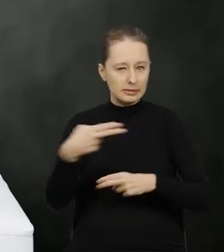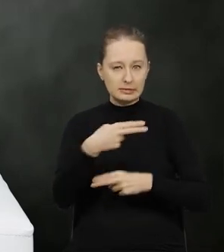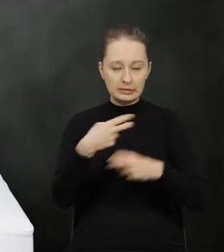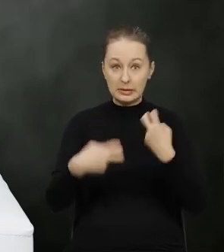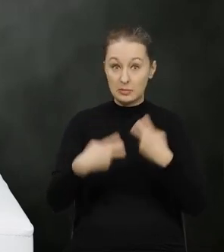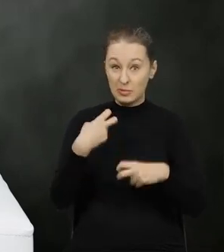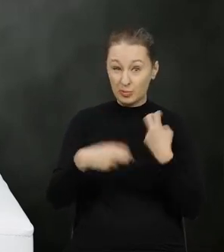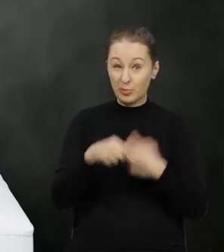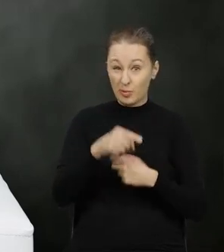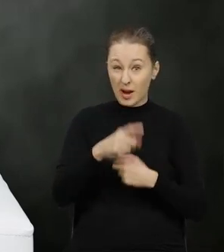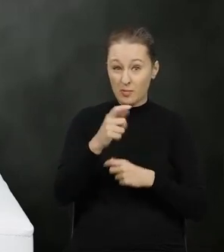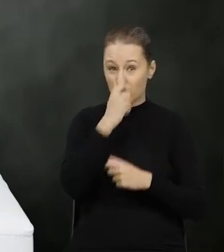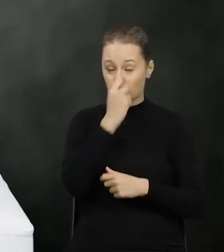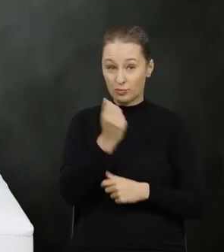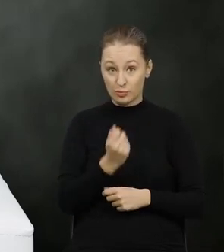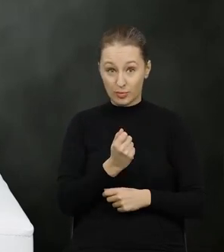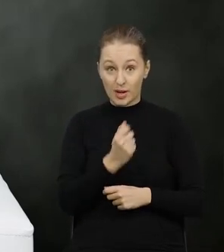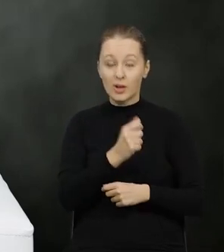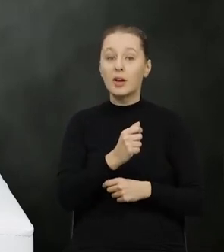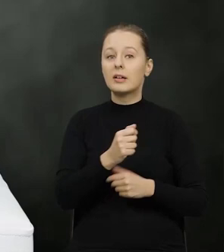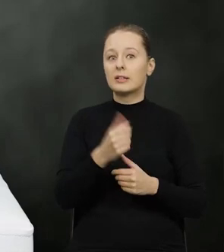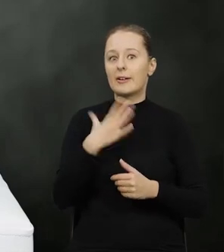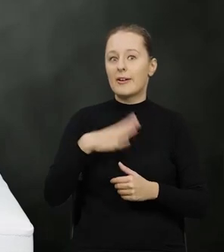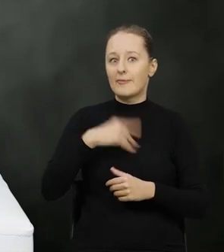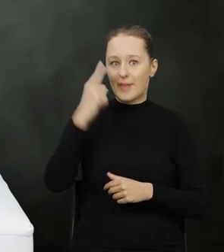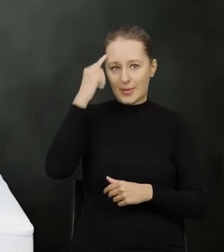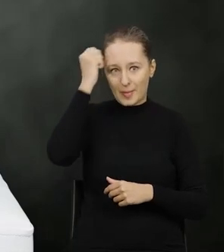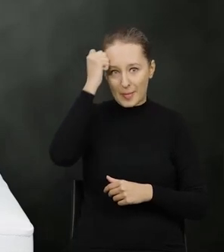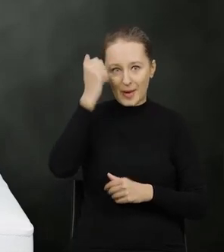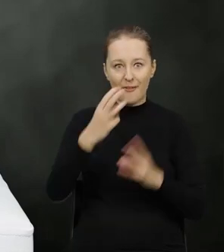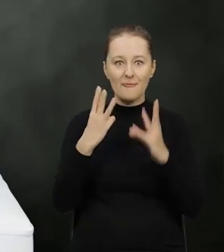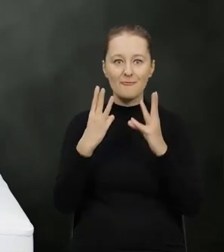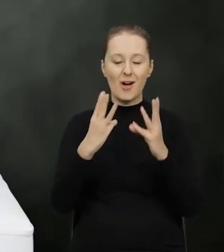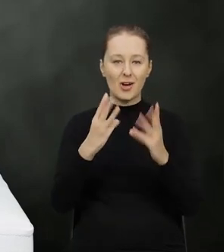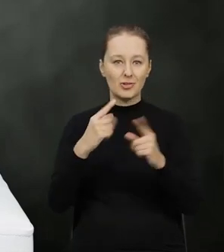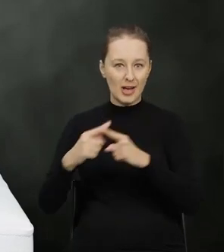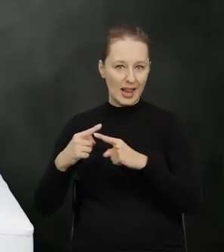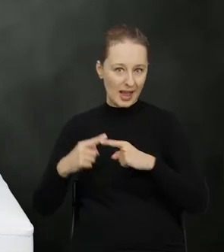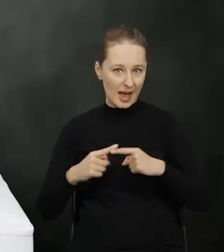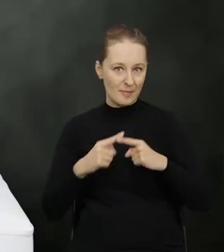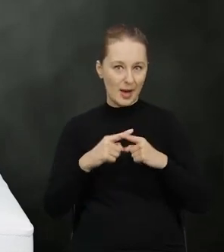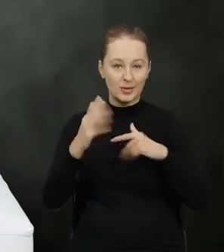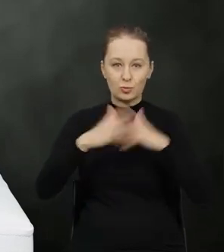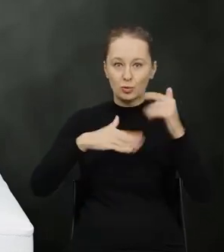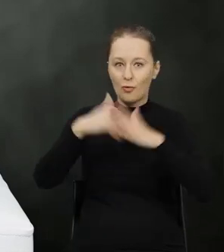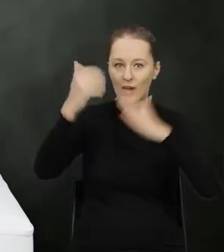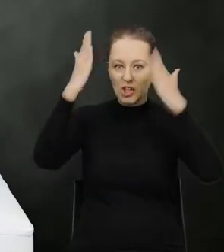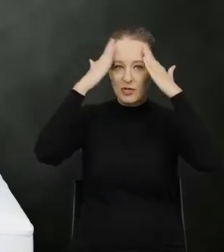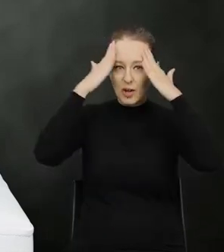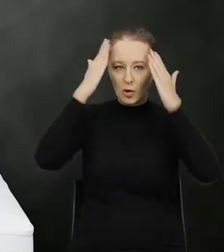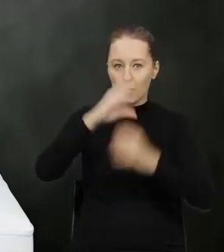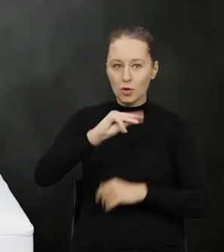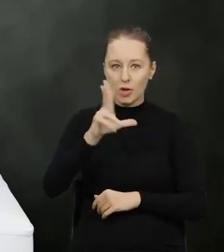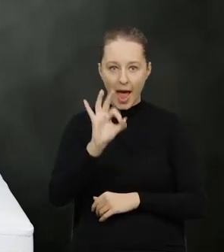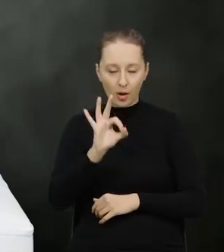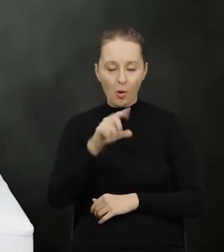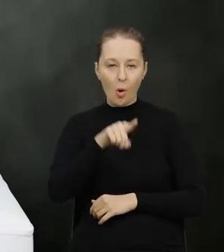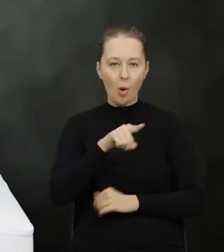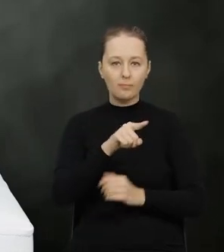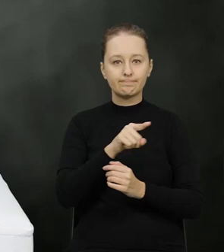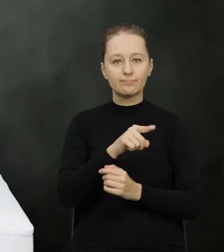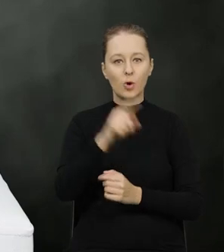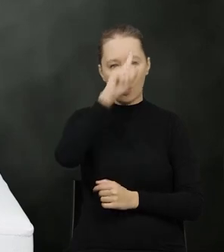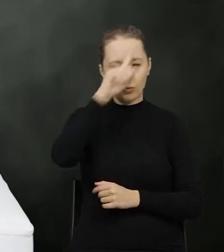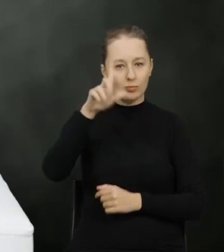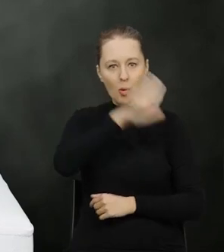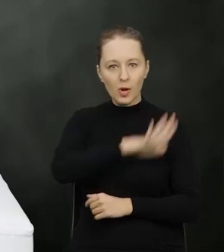problematyce, również musimy pamiętać, że istotnym elementem budowania świadomości ekologicznej jest